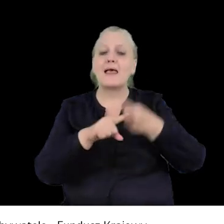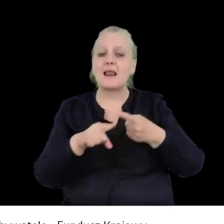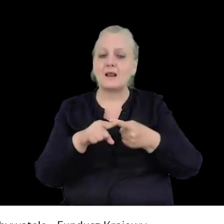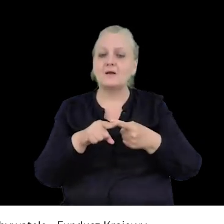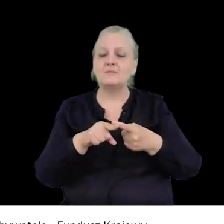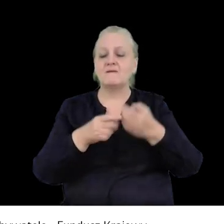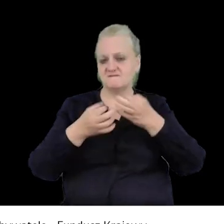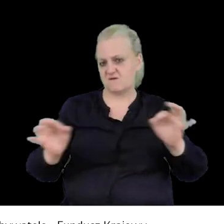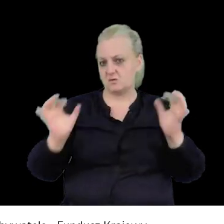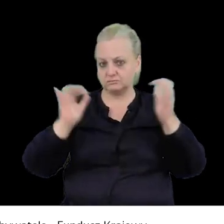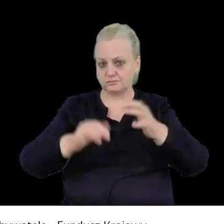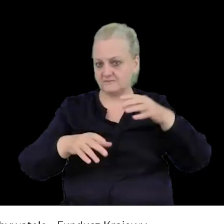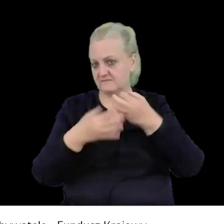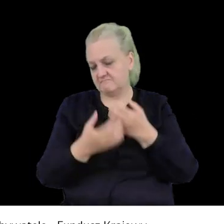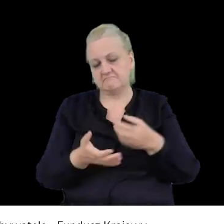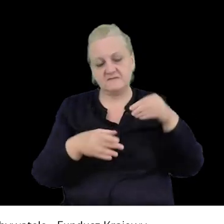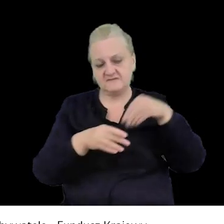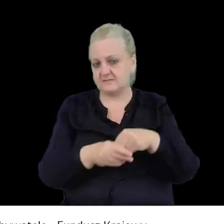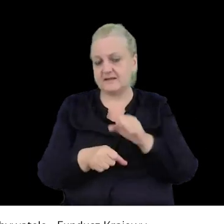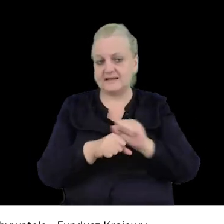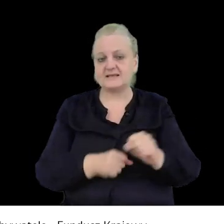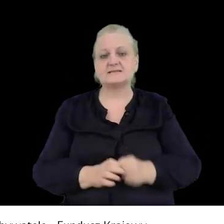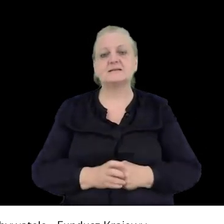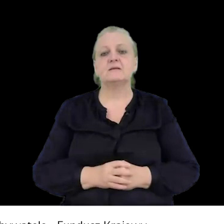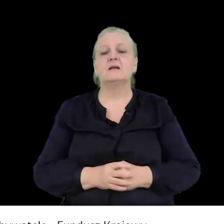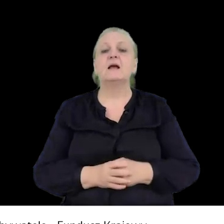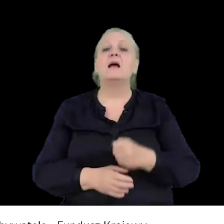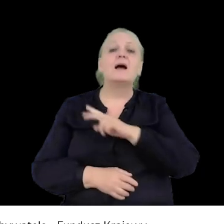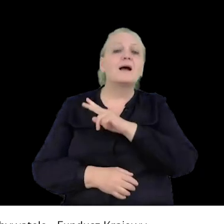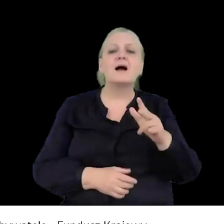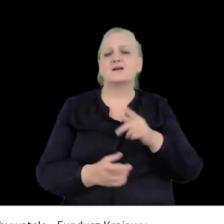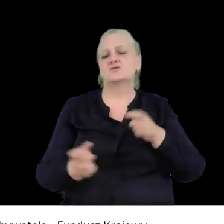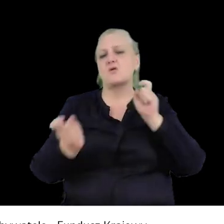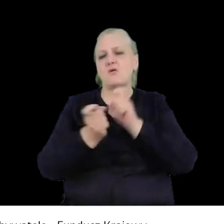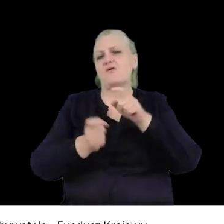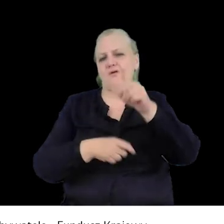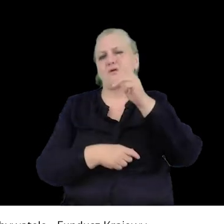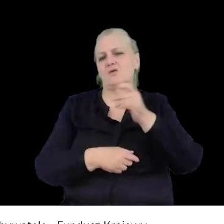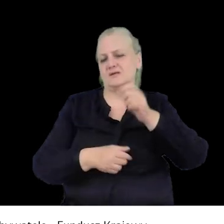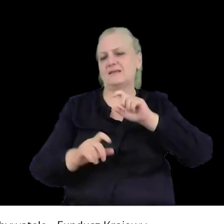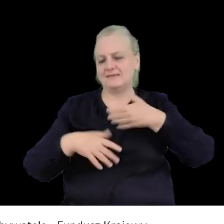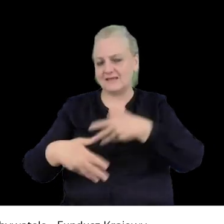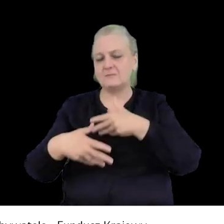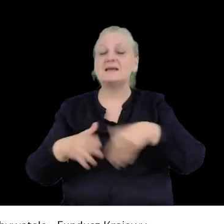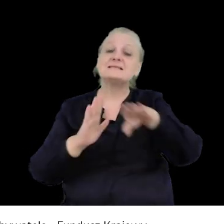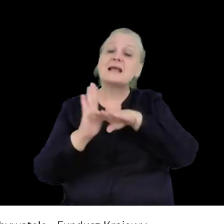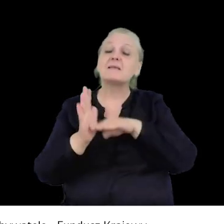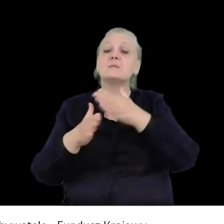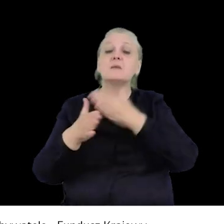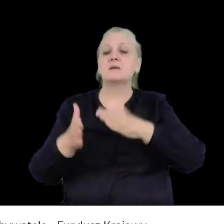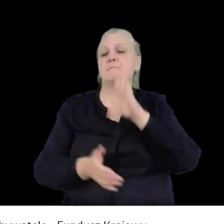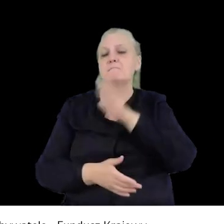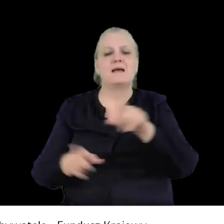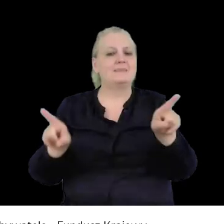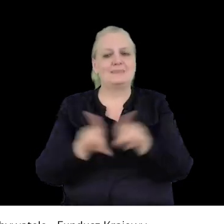wolności zgromadzeń. I jakby każda kontrydemonstracja według standardów międzynarodowych posiada dokładnie